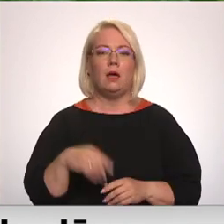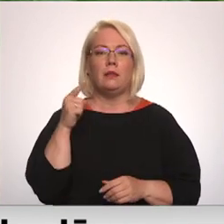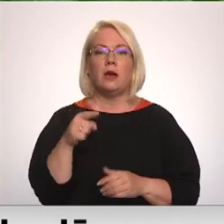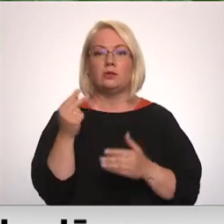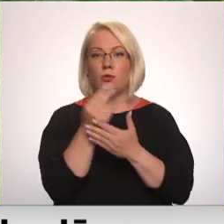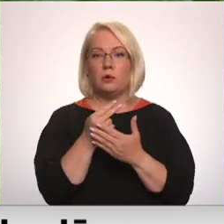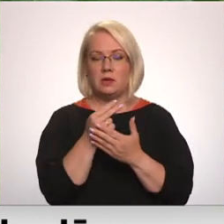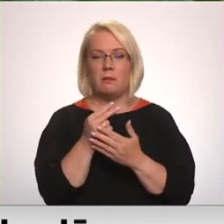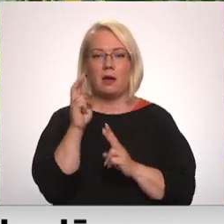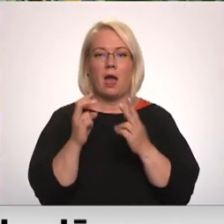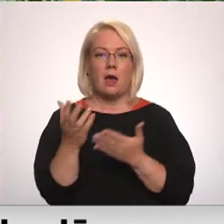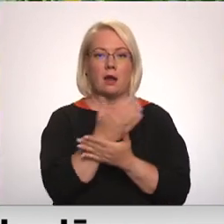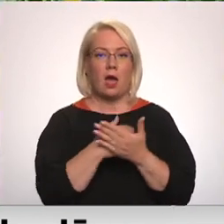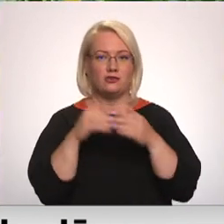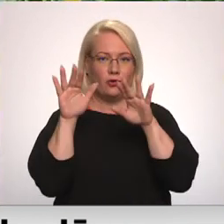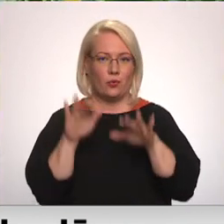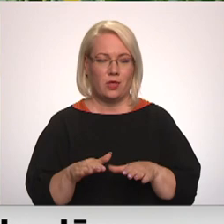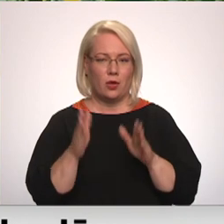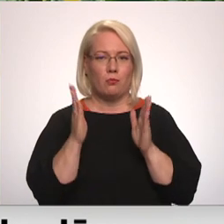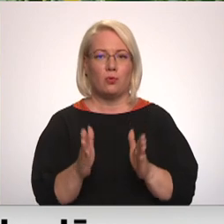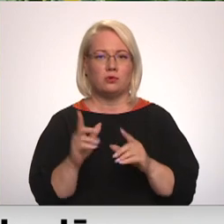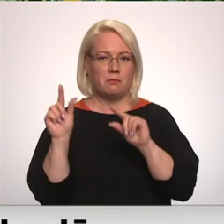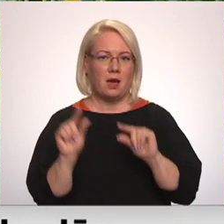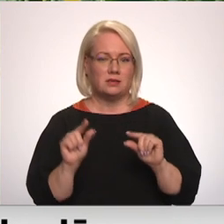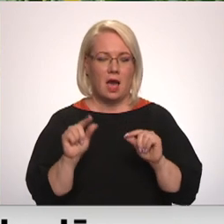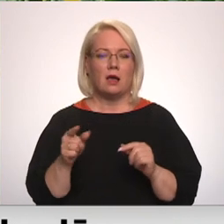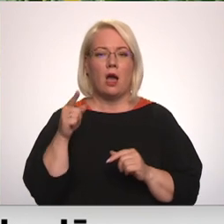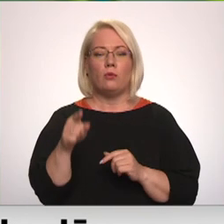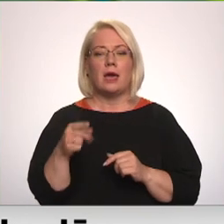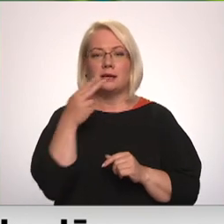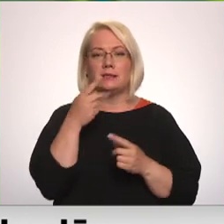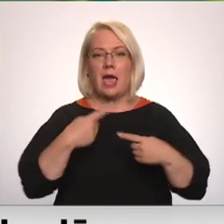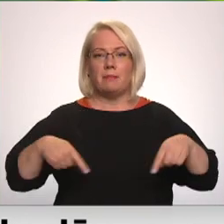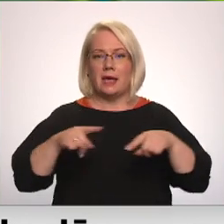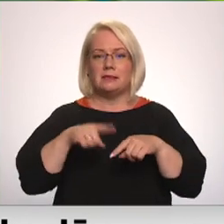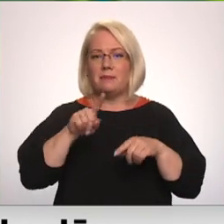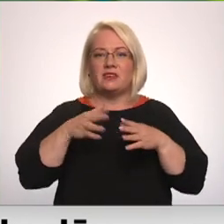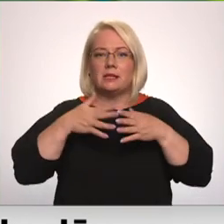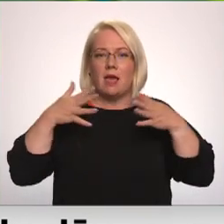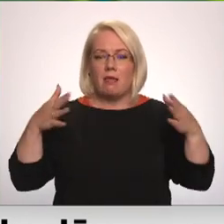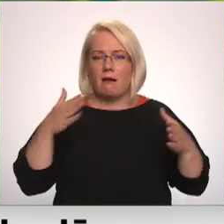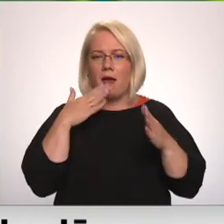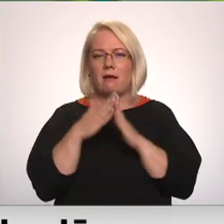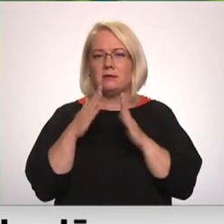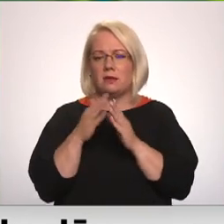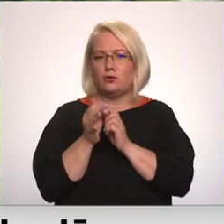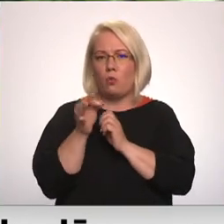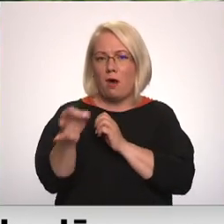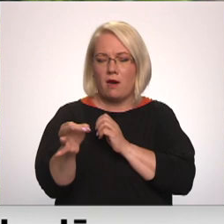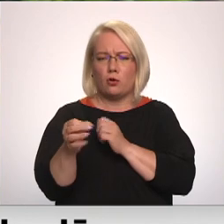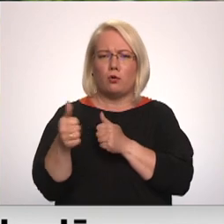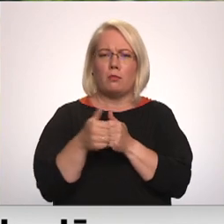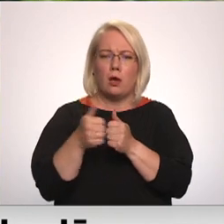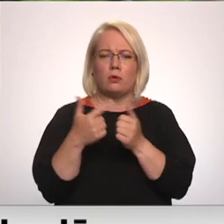nozīmē, ka arī raža rudenī varētu būt mazāka. Saimniecība kirši leņģu pagastā ir viena no lielākajām reizeknes novadā, kur līdzās